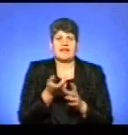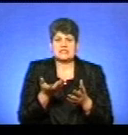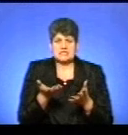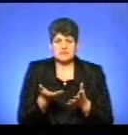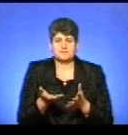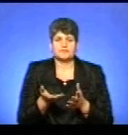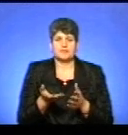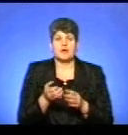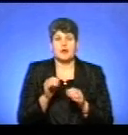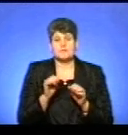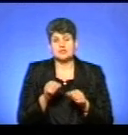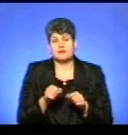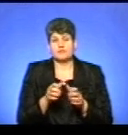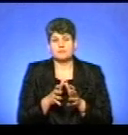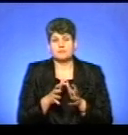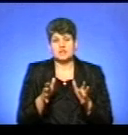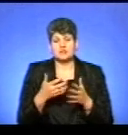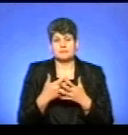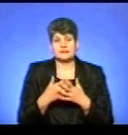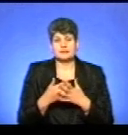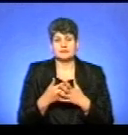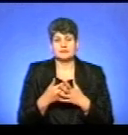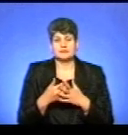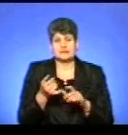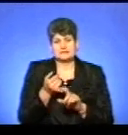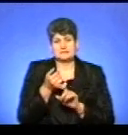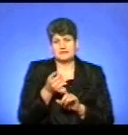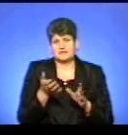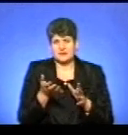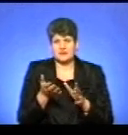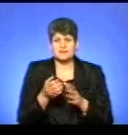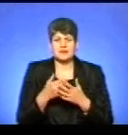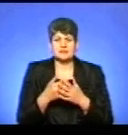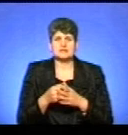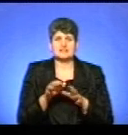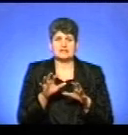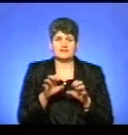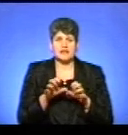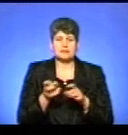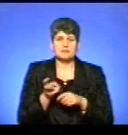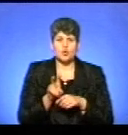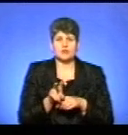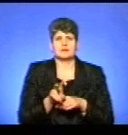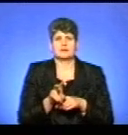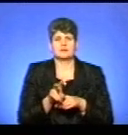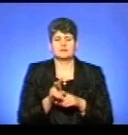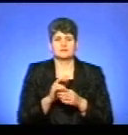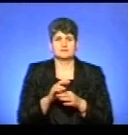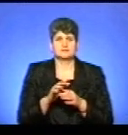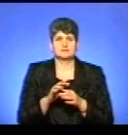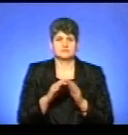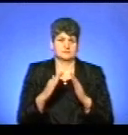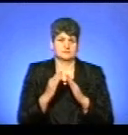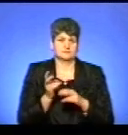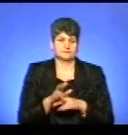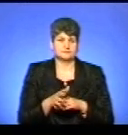більше, наприклад, дітей і ситуація, яка відбулася, що тварини заходять на огіддя. Звичайно, коли